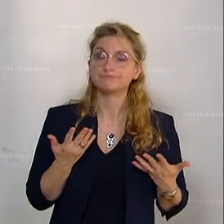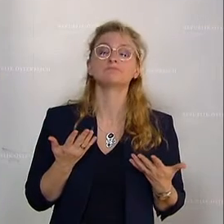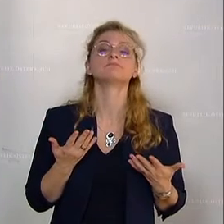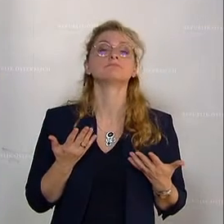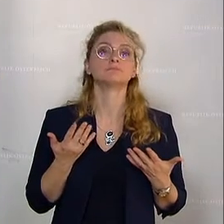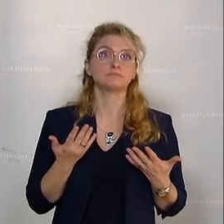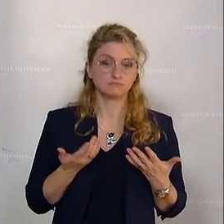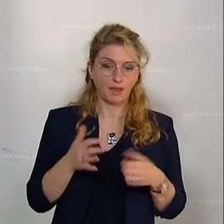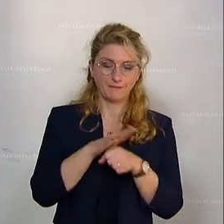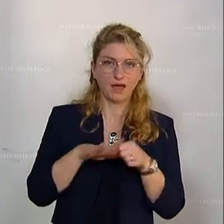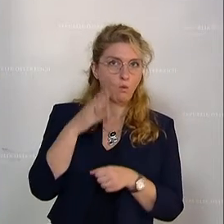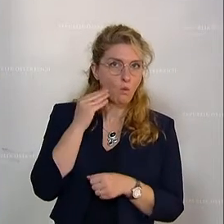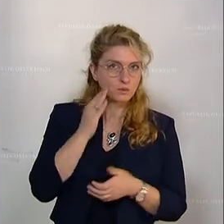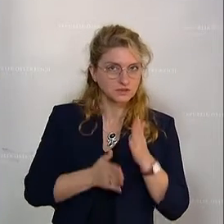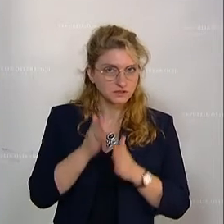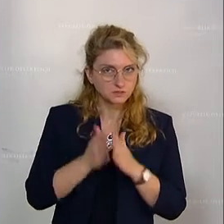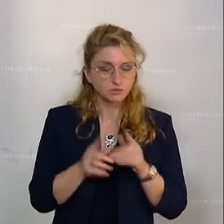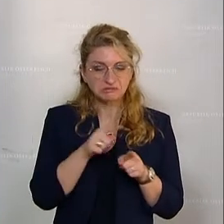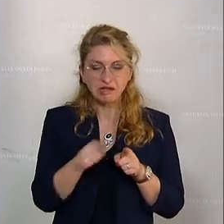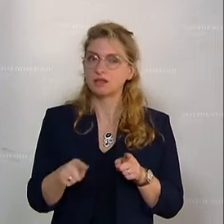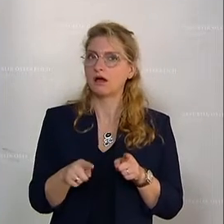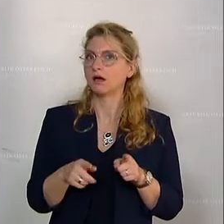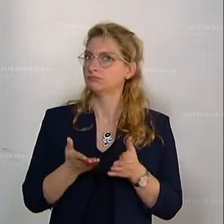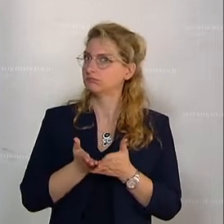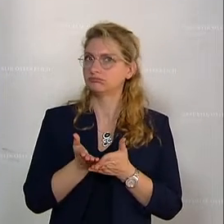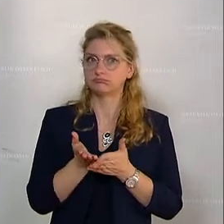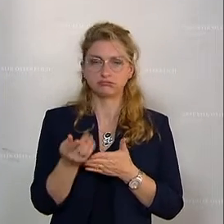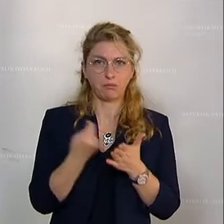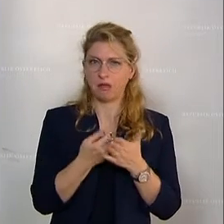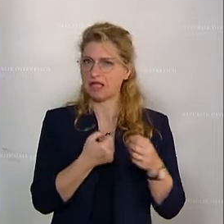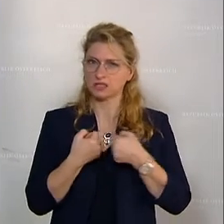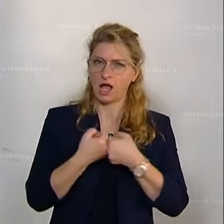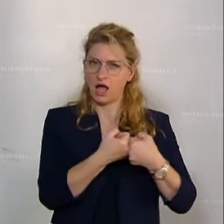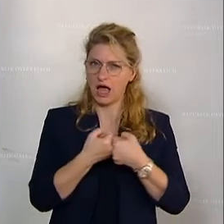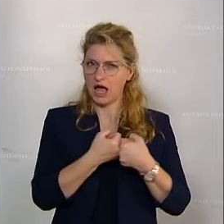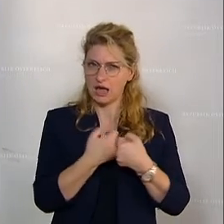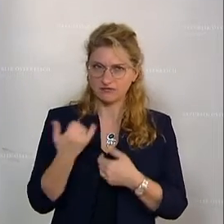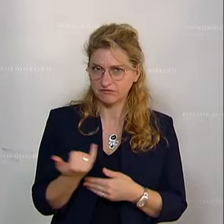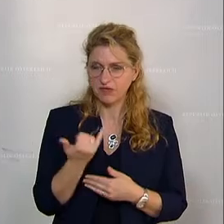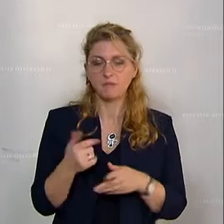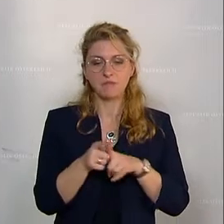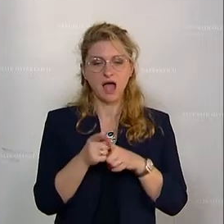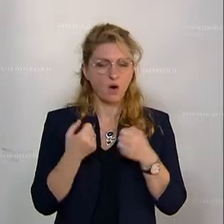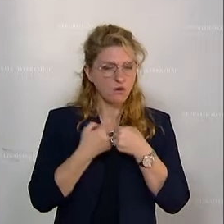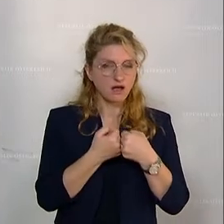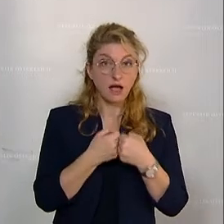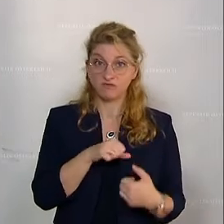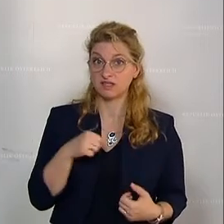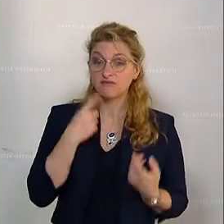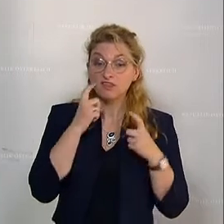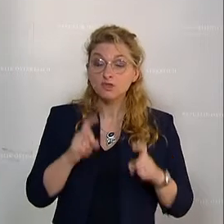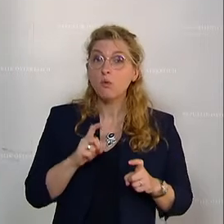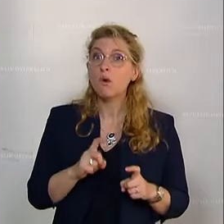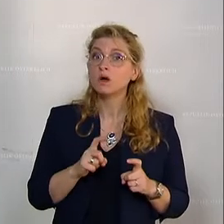dass es im Bereich Obst und Gemüse ein permanenter Preiskampf ist und auch ein Kampf um den Selbstversorgungsgrad.